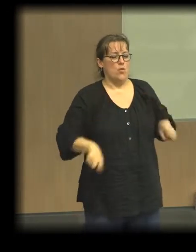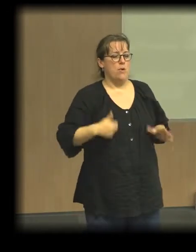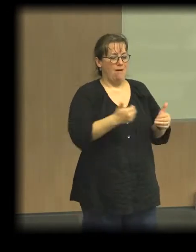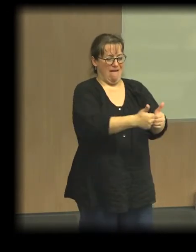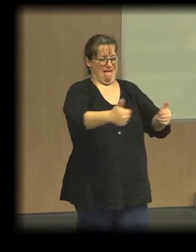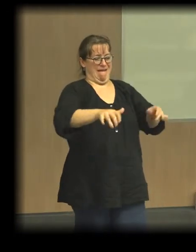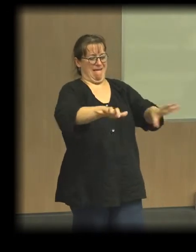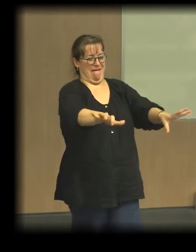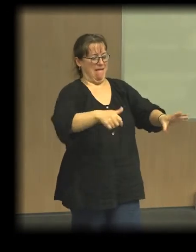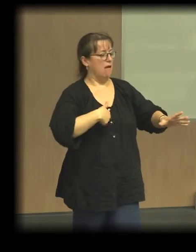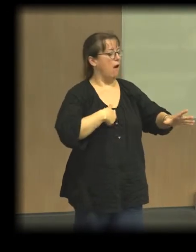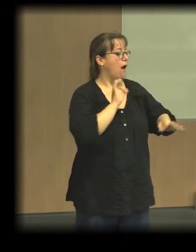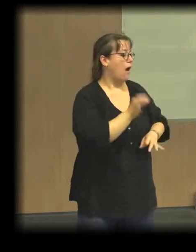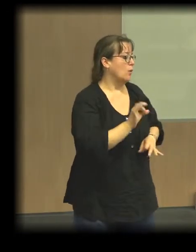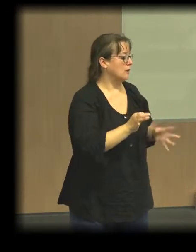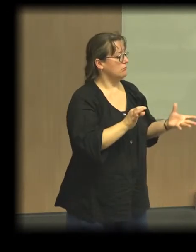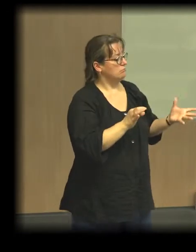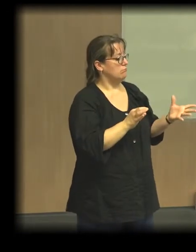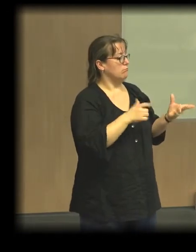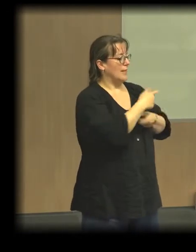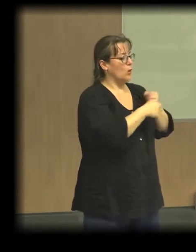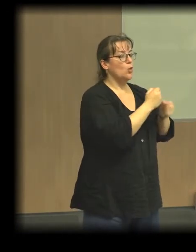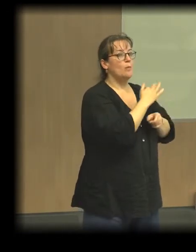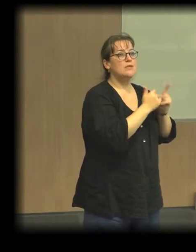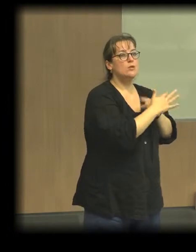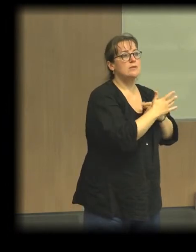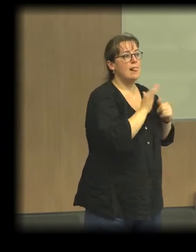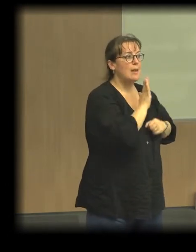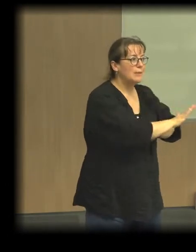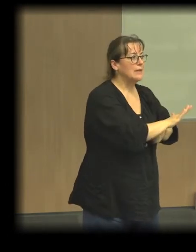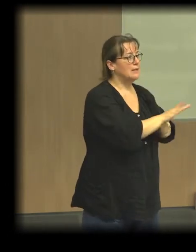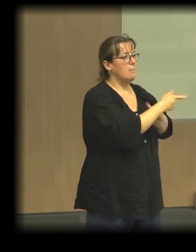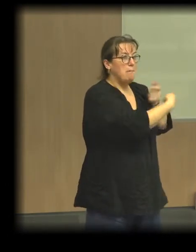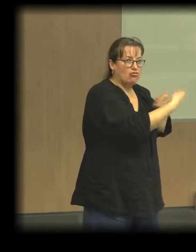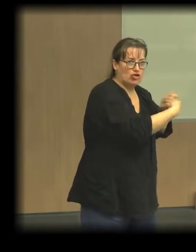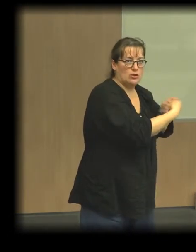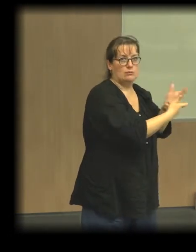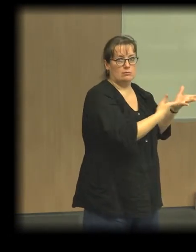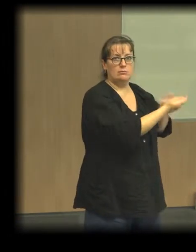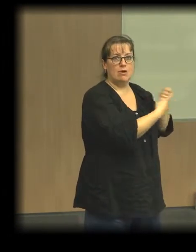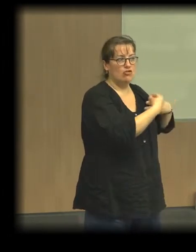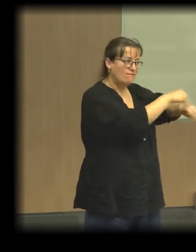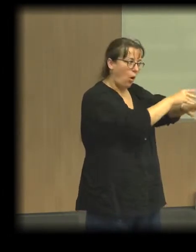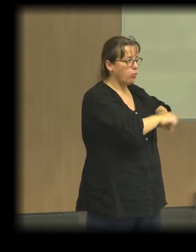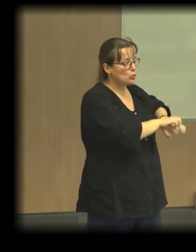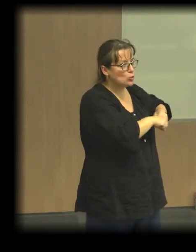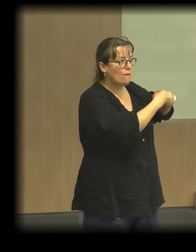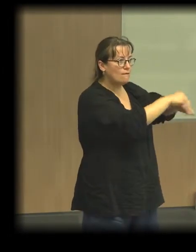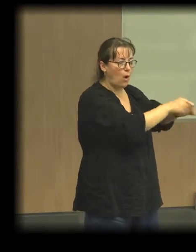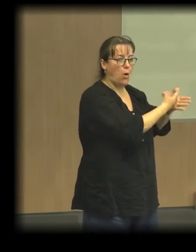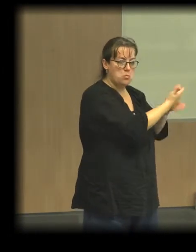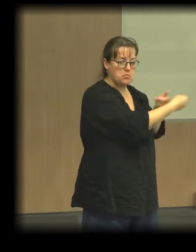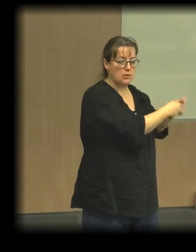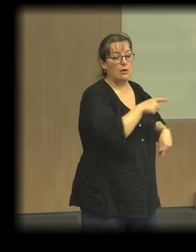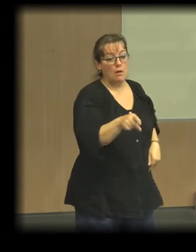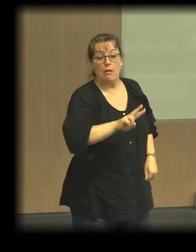une économie sociale de marché, qui serait celle, par exemple, des coopératives, et une économie sociale non marchande, qui resterait négligée et